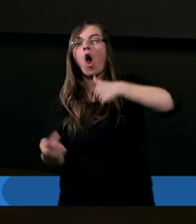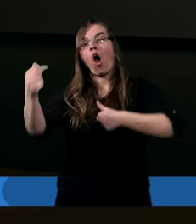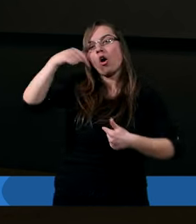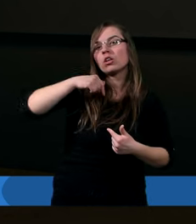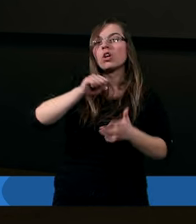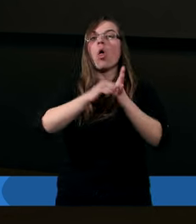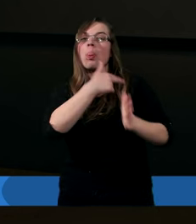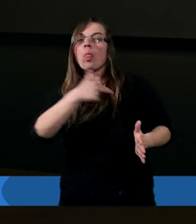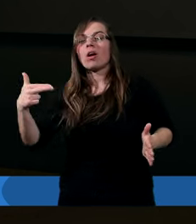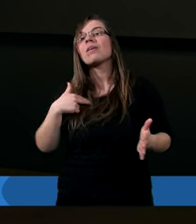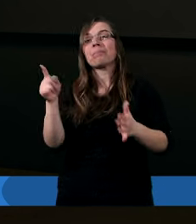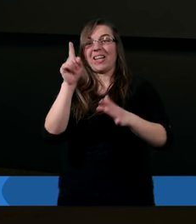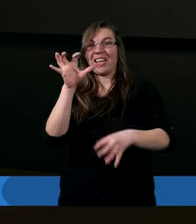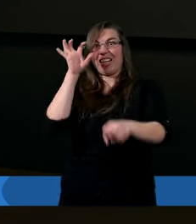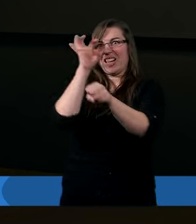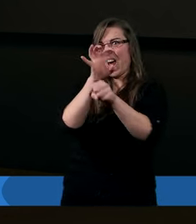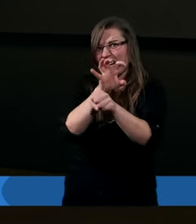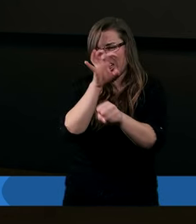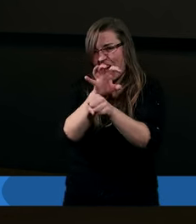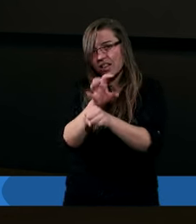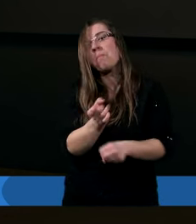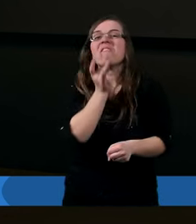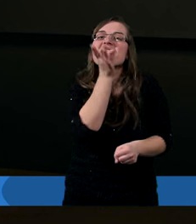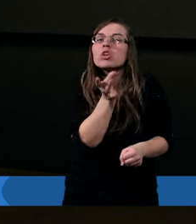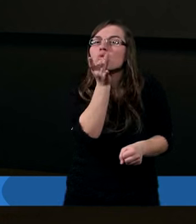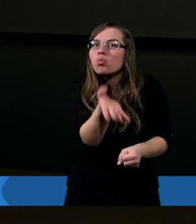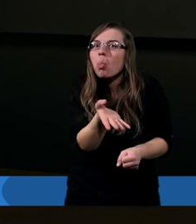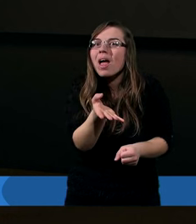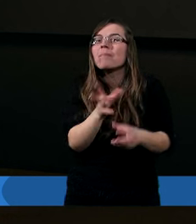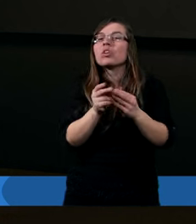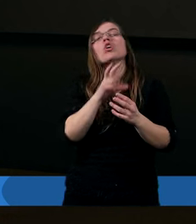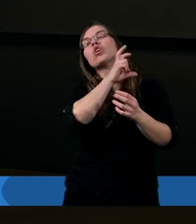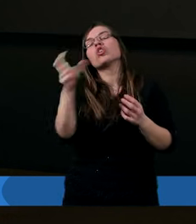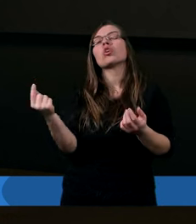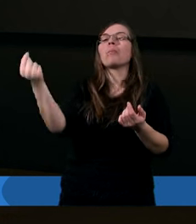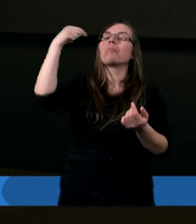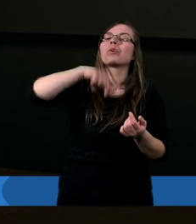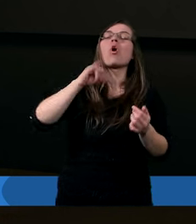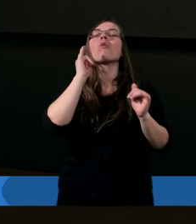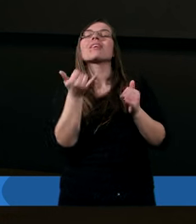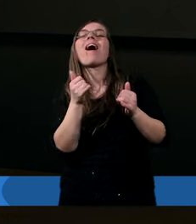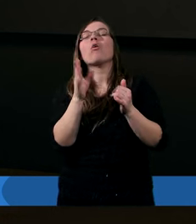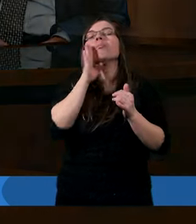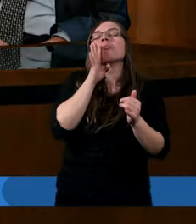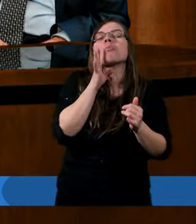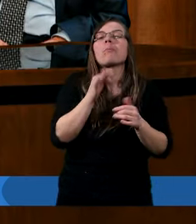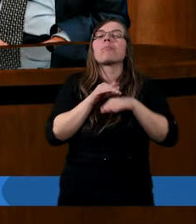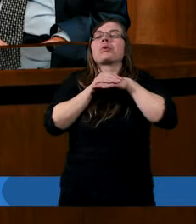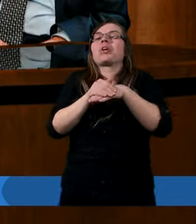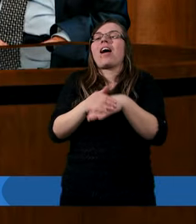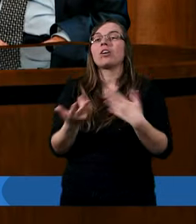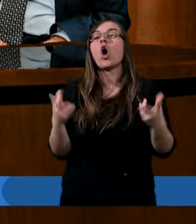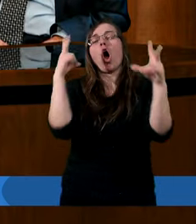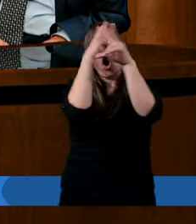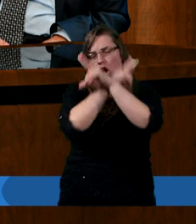to z takim karceniem, takim wyrzutem do nas przychodzi? przychodzi jako przyjaciel? No